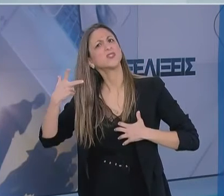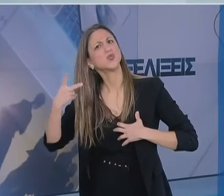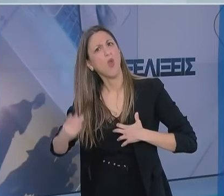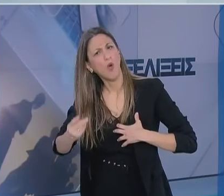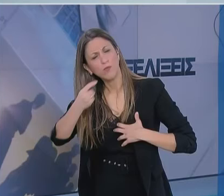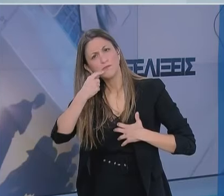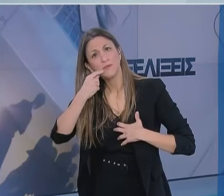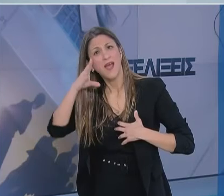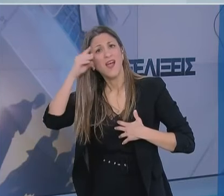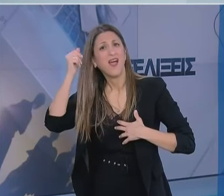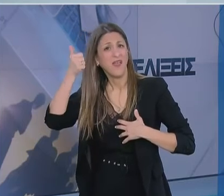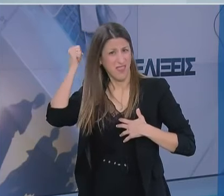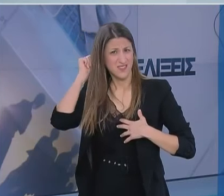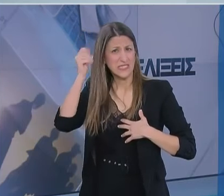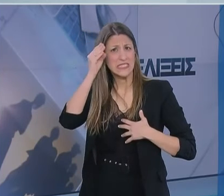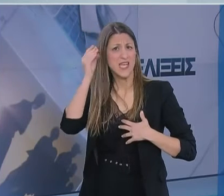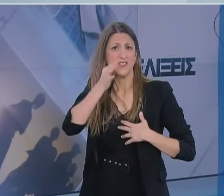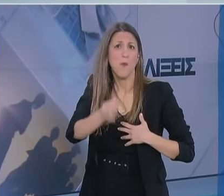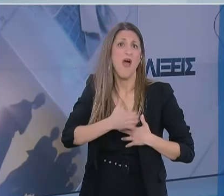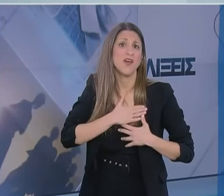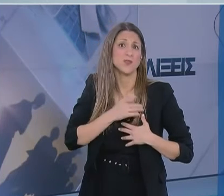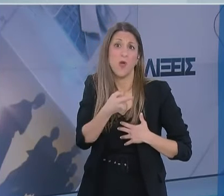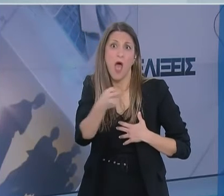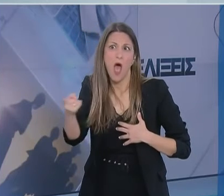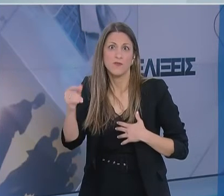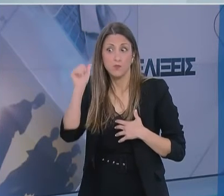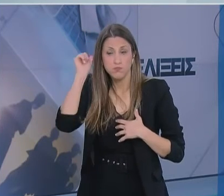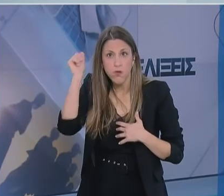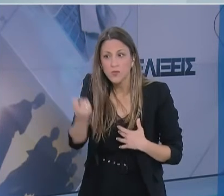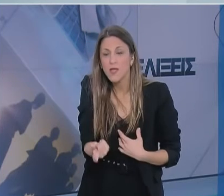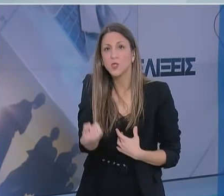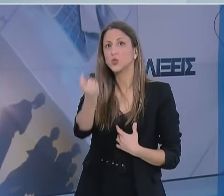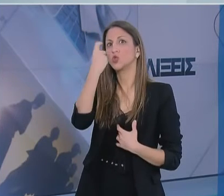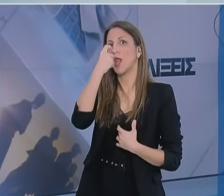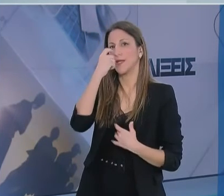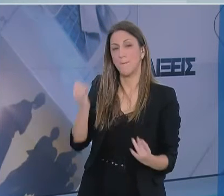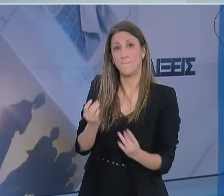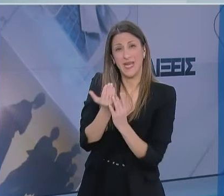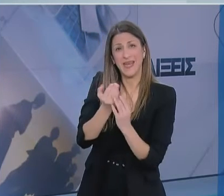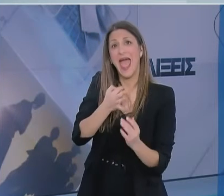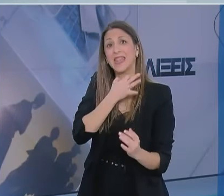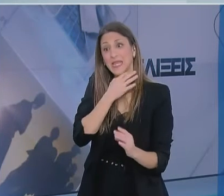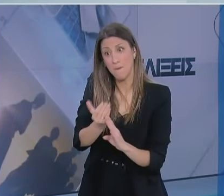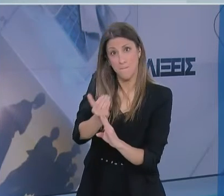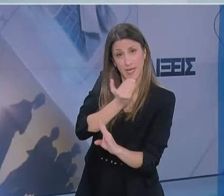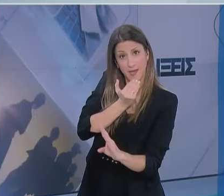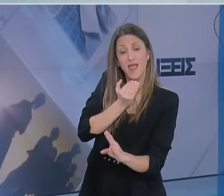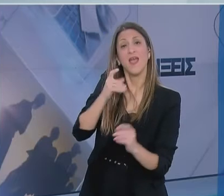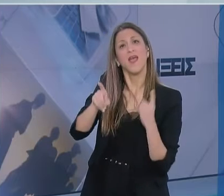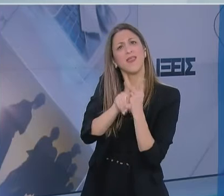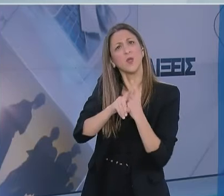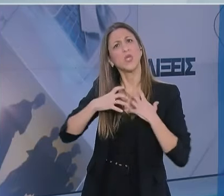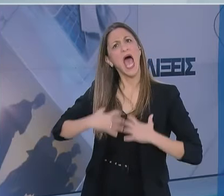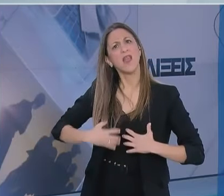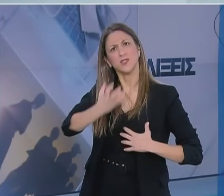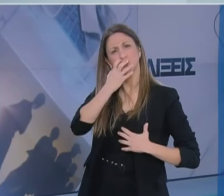την καρδιά μου τους ξέχασα χθες, τους ευχαριστώ, οι οποίοι είναι αυτοί που πρώτοι διασωληνώνουν τον άρρωστο πριν φτάσει στην εντατική θεραπεία, στα επίγοντα περιστατικά και είναι